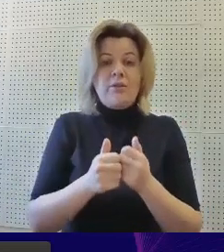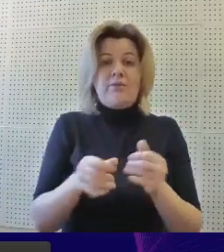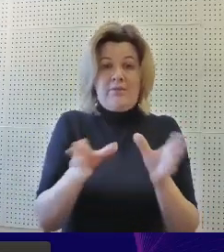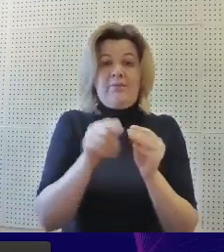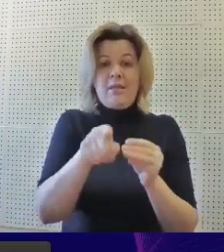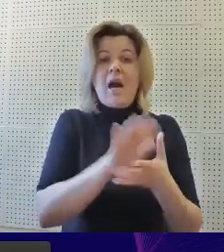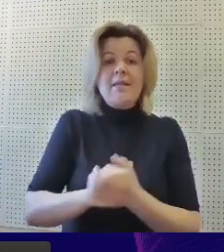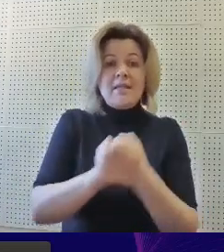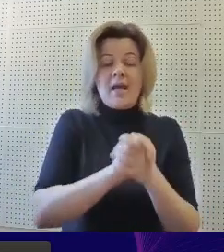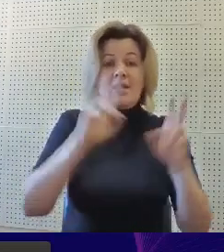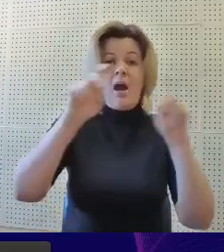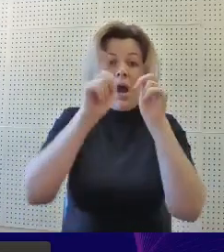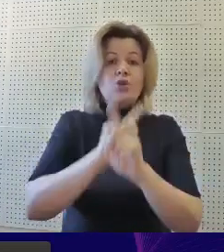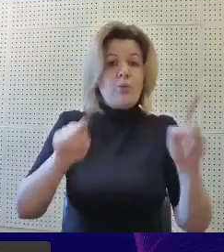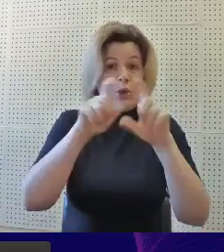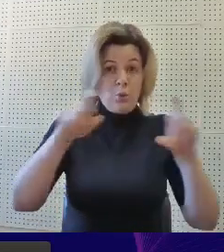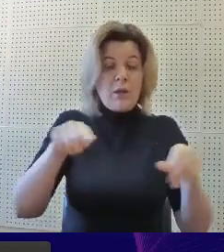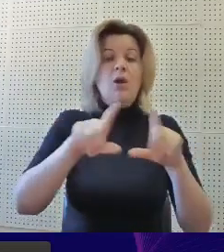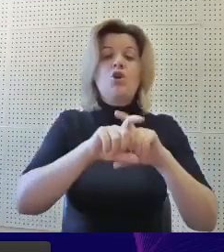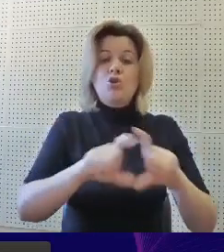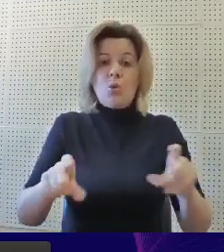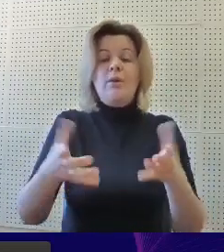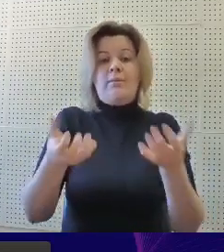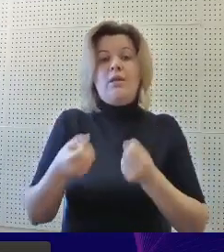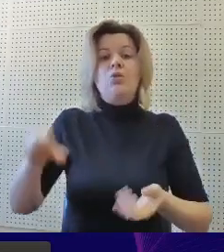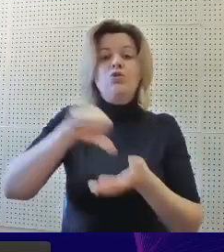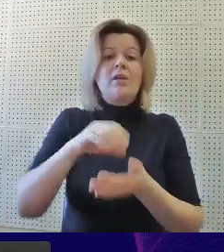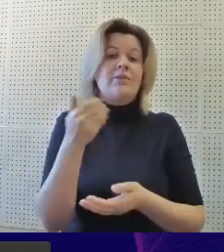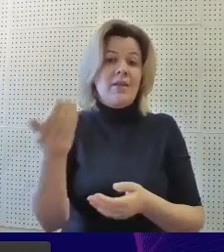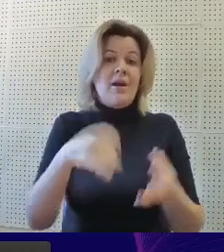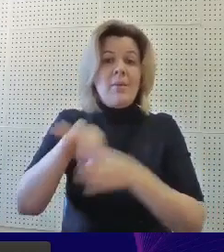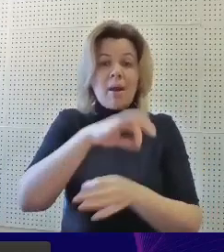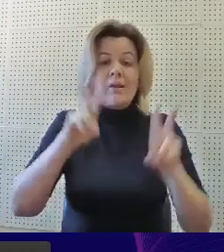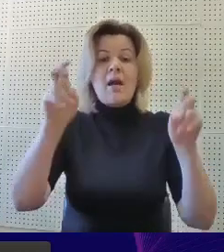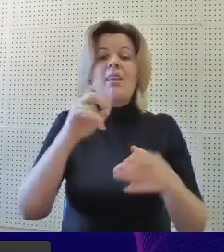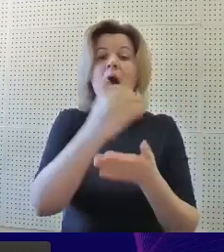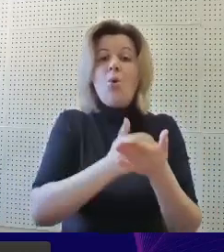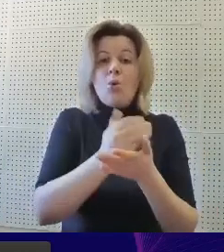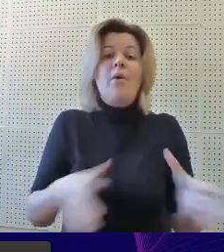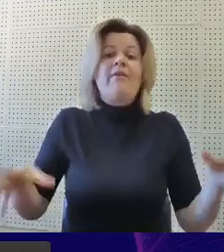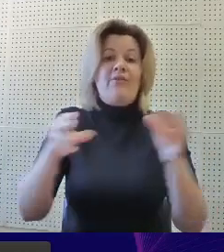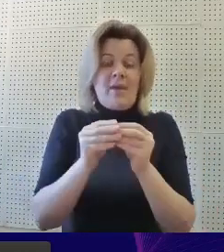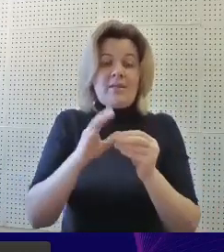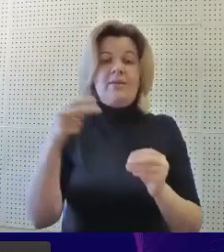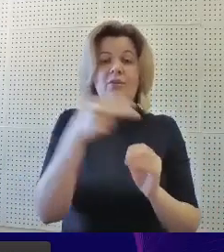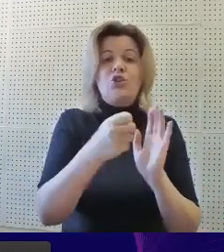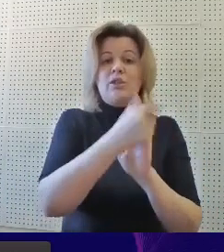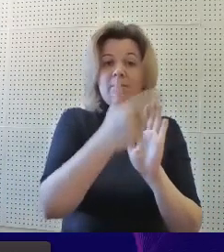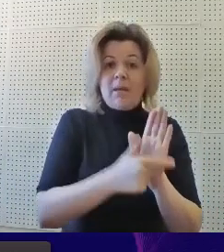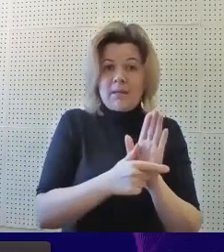партнерству с ассоциацией «Особые люди» школы приняли участие в их проекте «На урок вместе» в